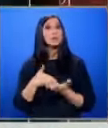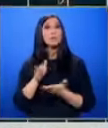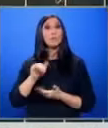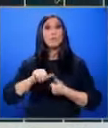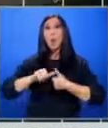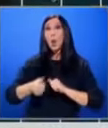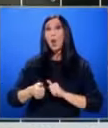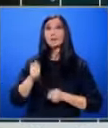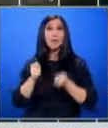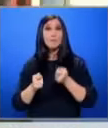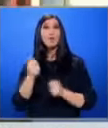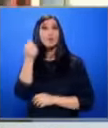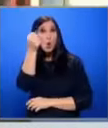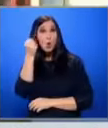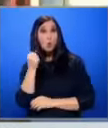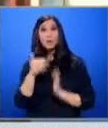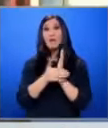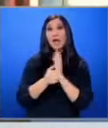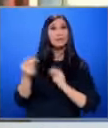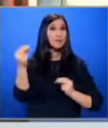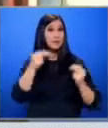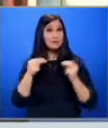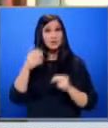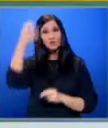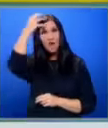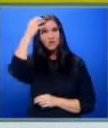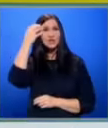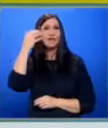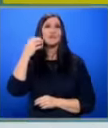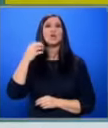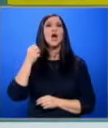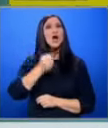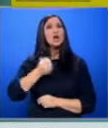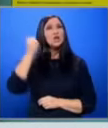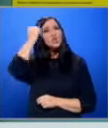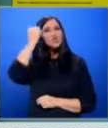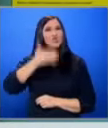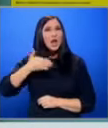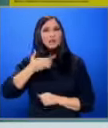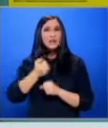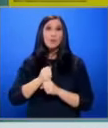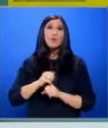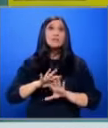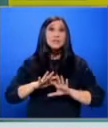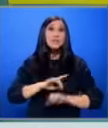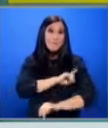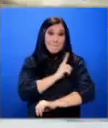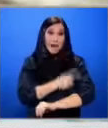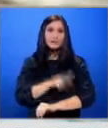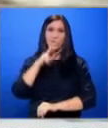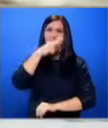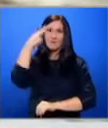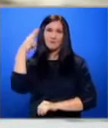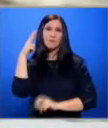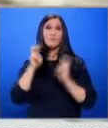-лесна поддръжката на локомотивите, експертите съветват Държавната железница да работи с максимум две фирми-производители на локомотиви.